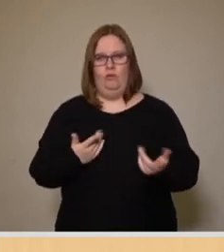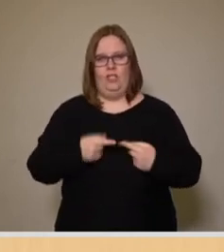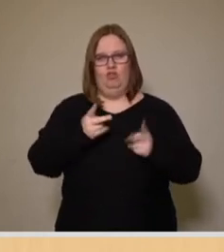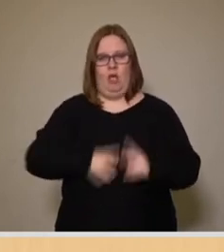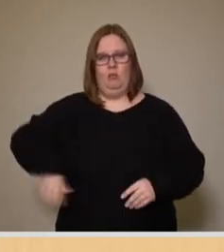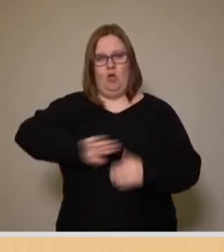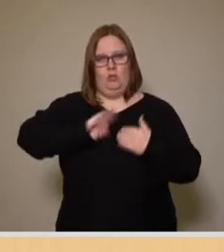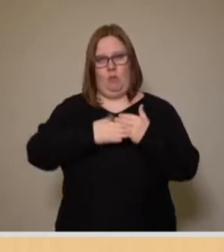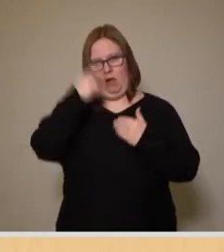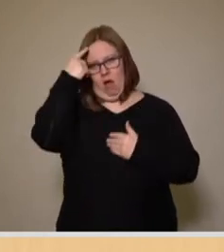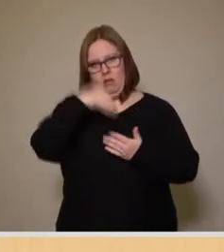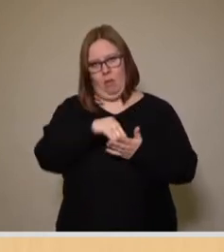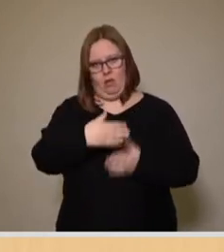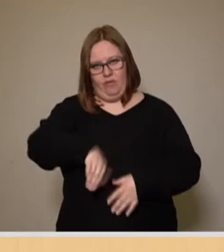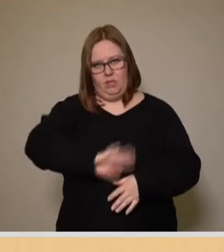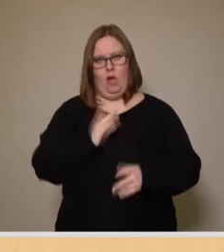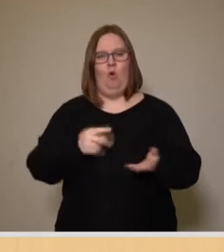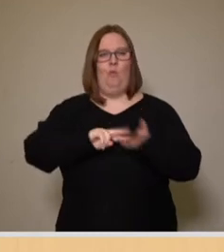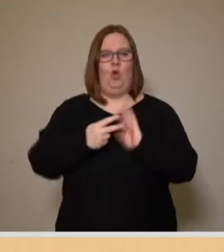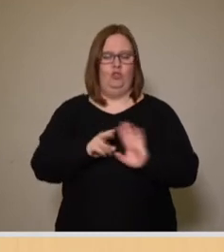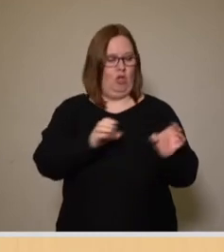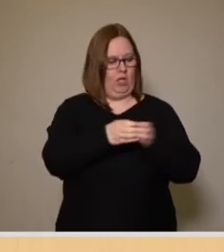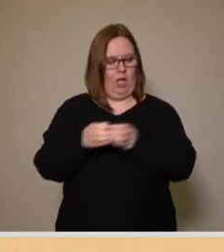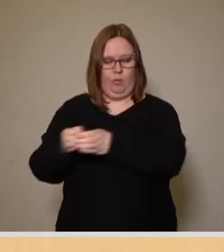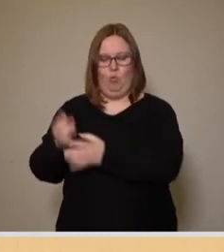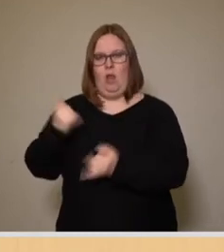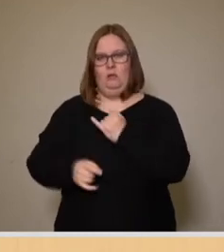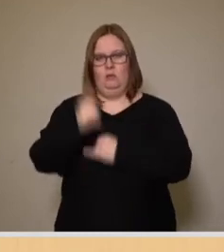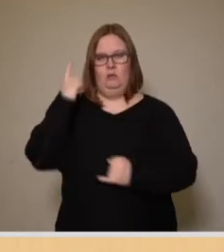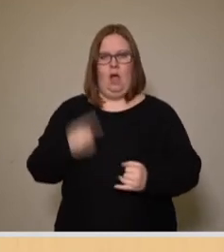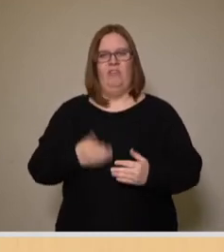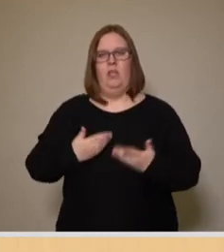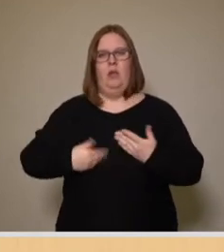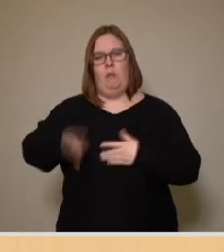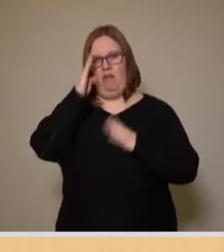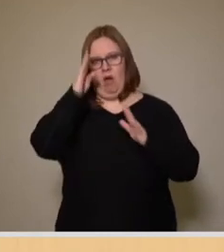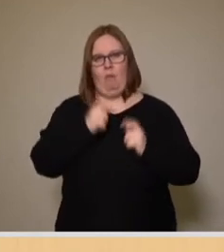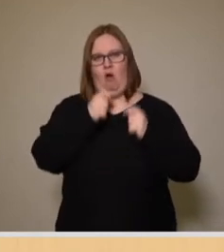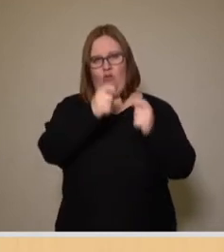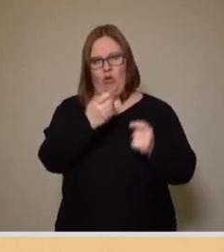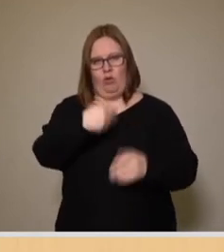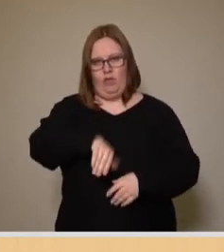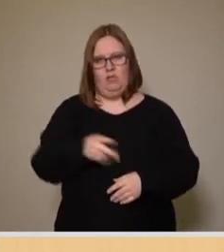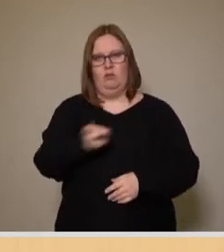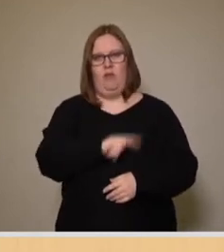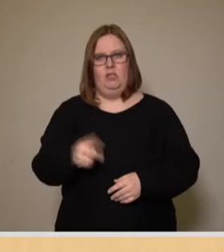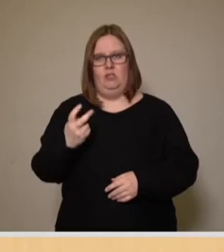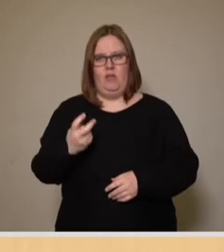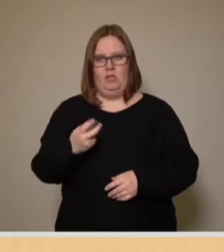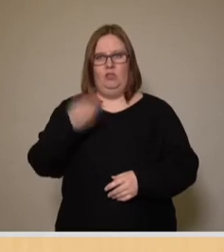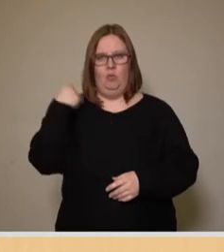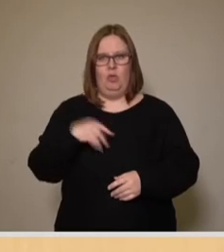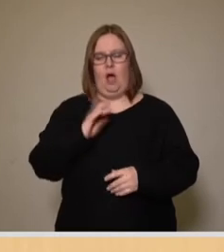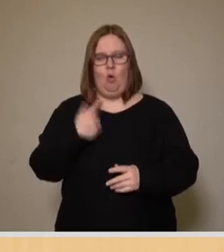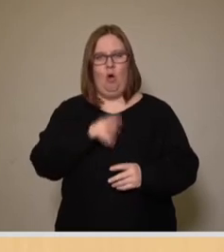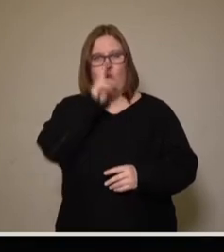Stadtbezirksbeirats, Blasewitz und Vertreterin der politischen Gremien im letzten Jahr eine Mehrfachbeauftragung durchgeführt. Im November 2020 fand